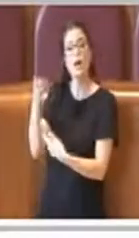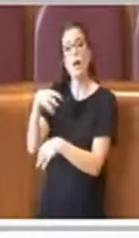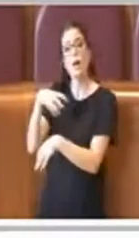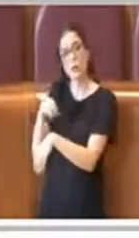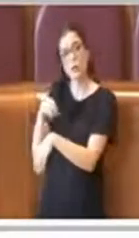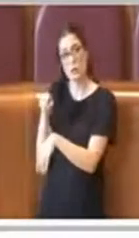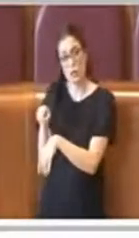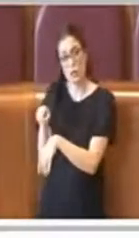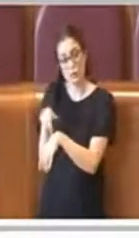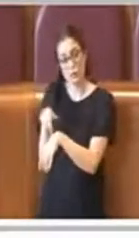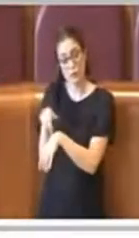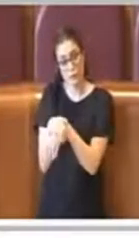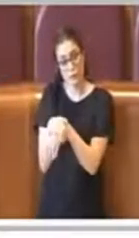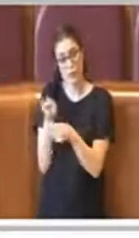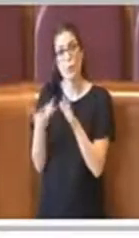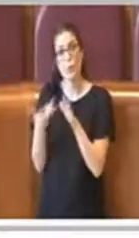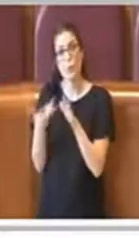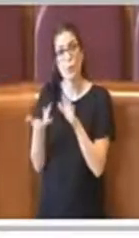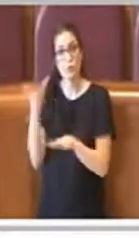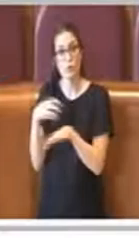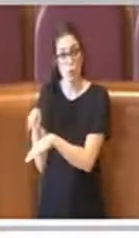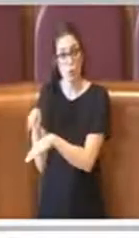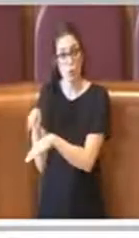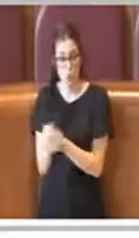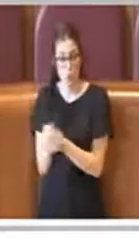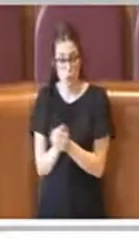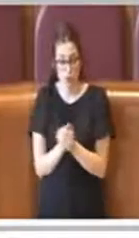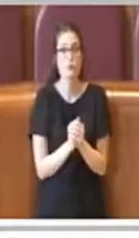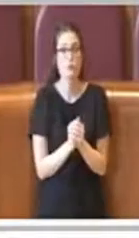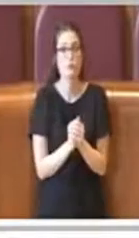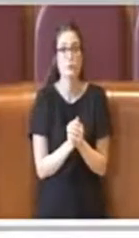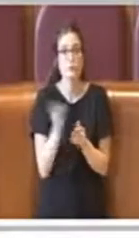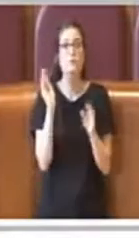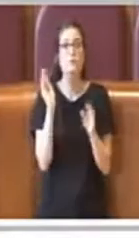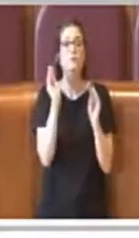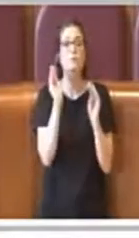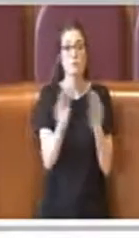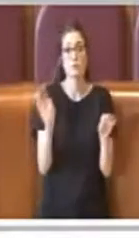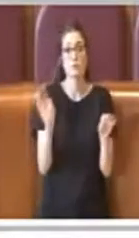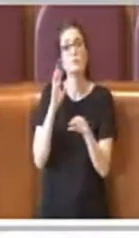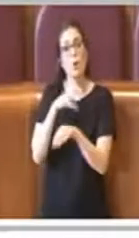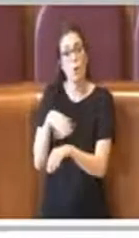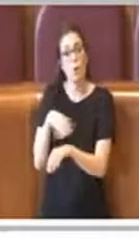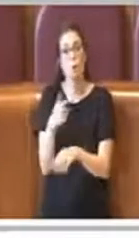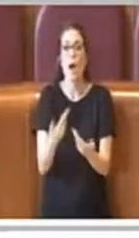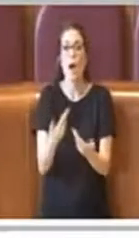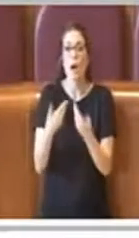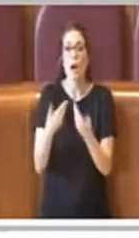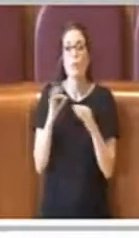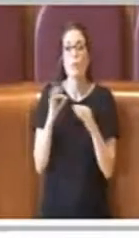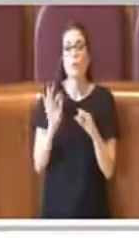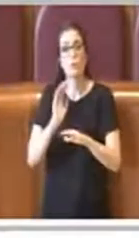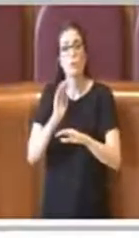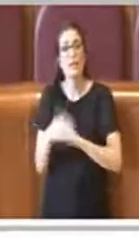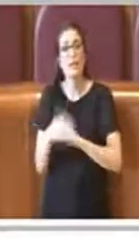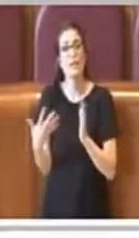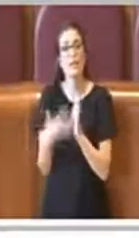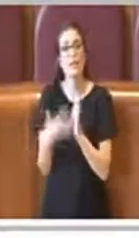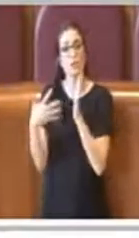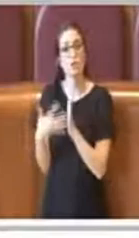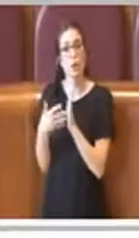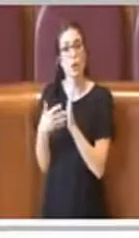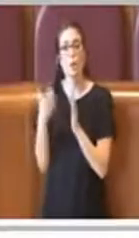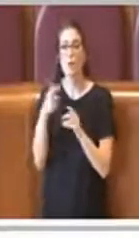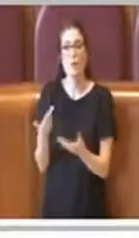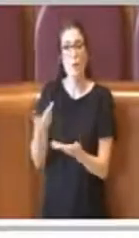sollecitata da questo numero maggiore di consulte. Ho chiesto alle consulte proprio di aiutarmi a